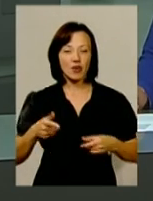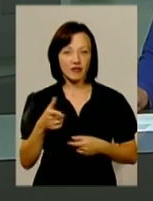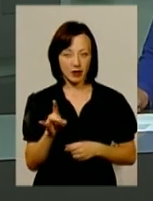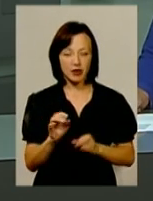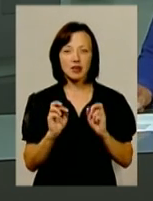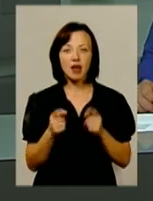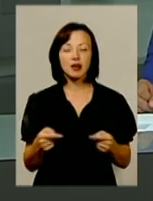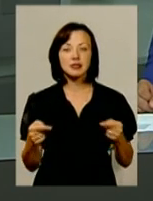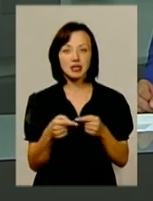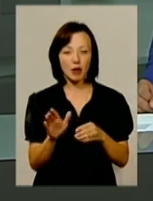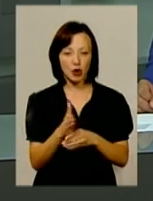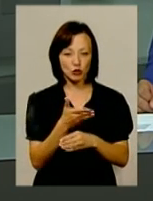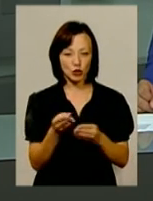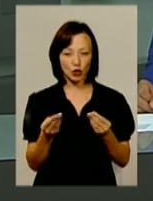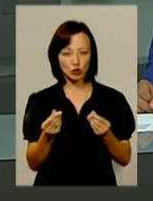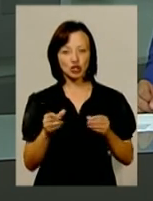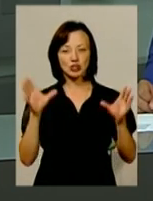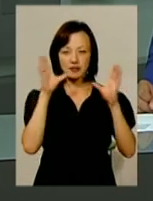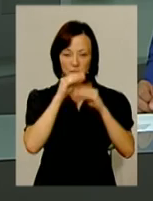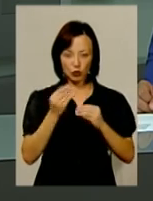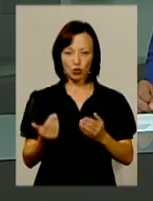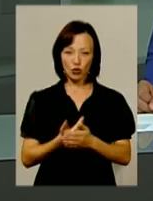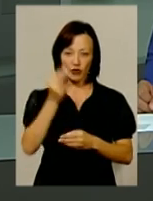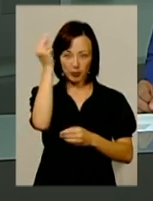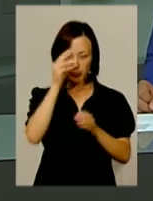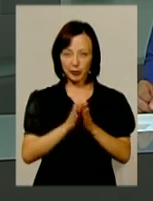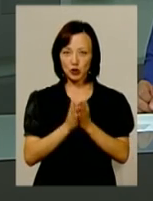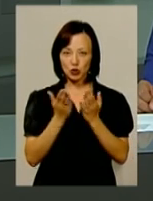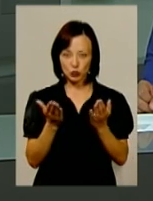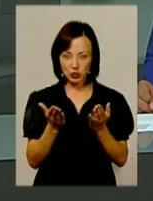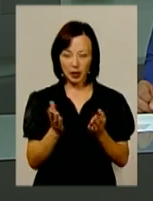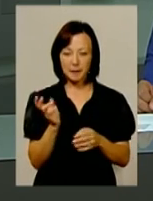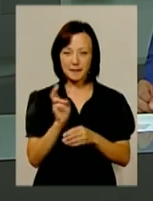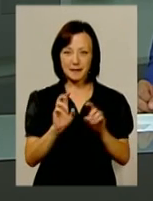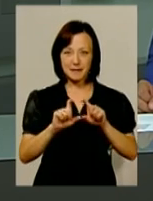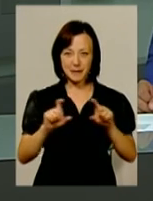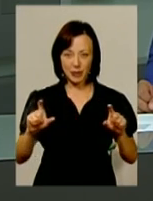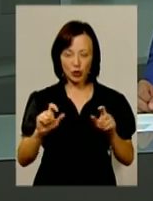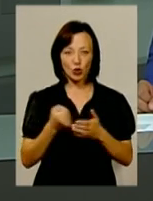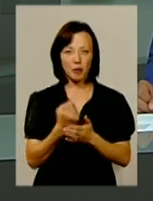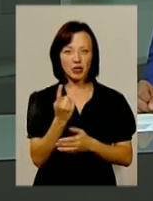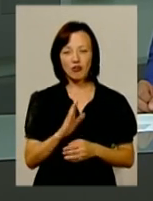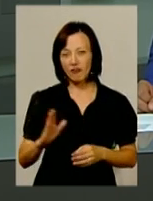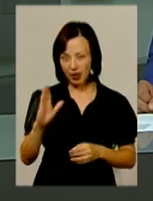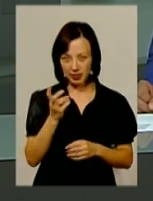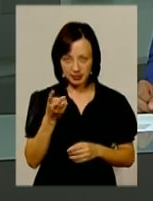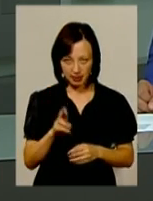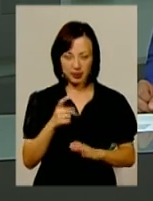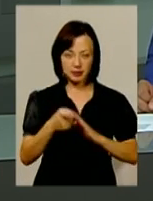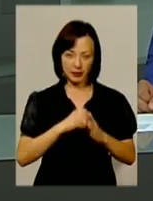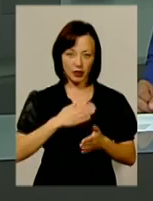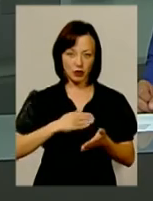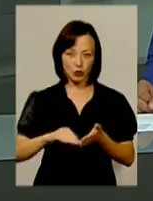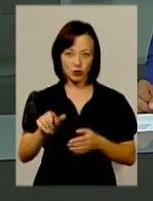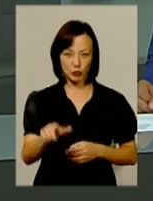Як саме розподілять кошти і чи встигнуть нові підручники поповнити шкільні бібліотеки області до 1 вересня, дізнавалася